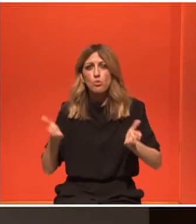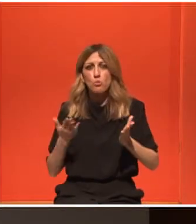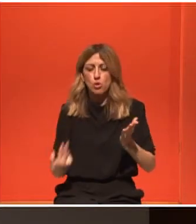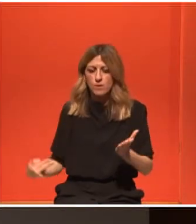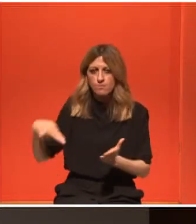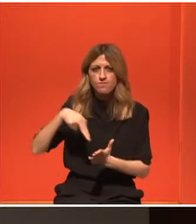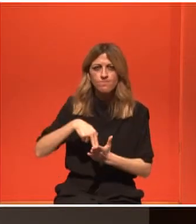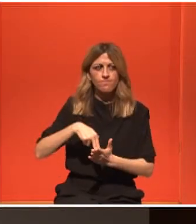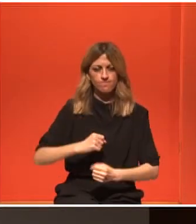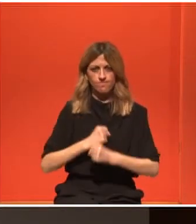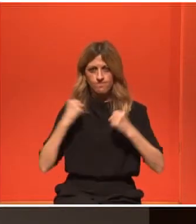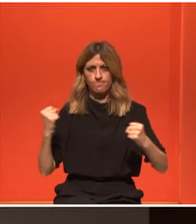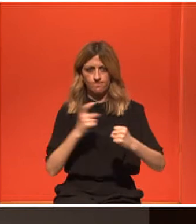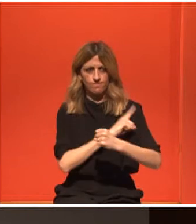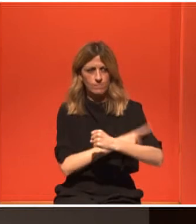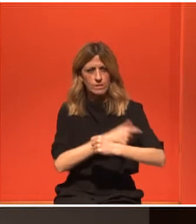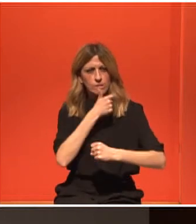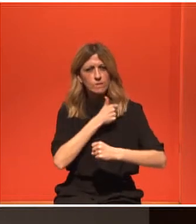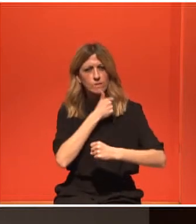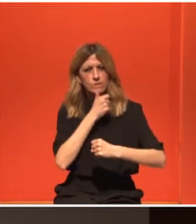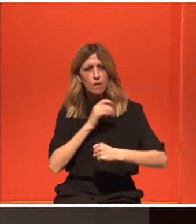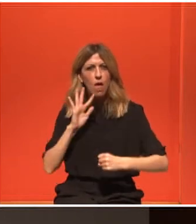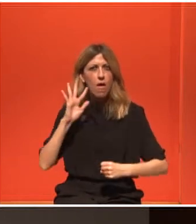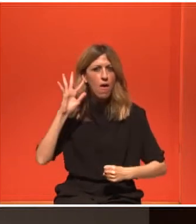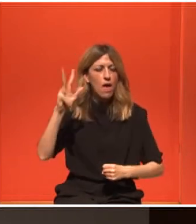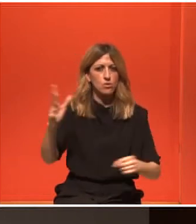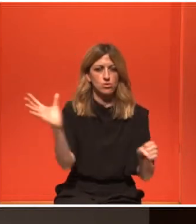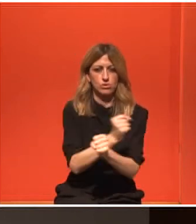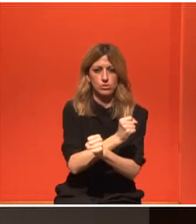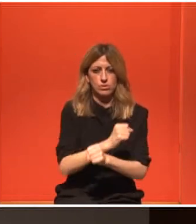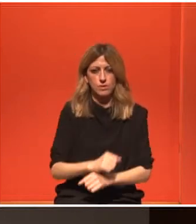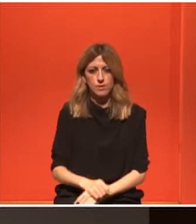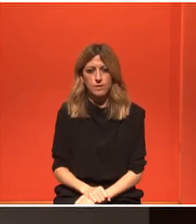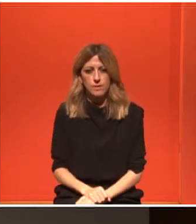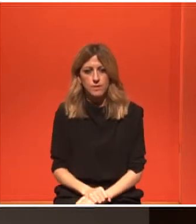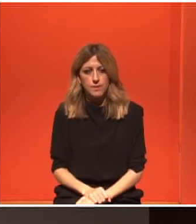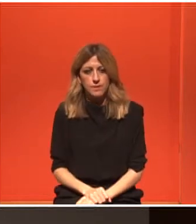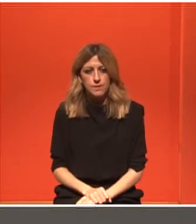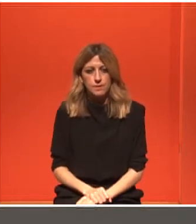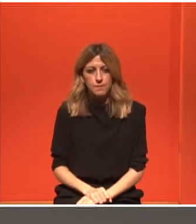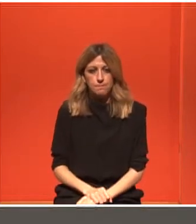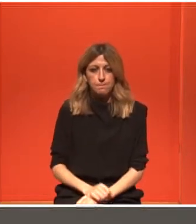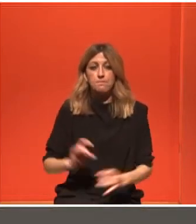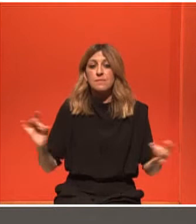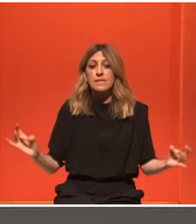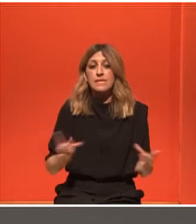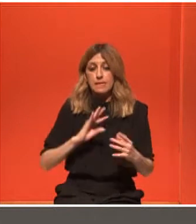φτάσει όσο καλύτερα στο τέλος. Καταρχήν, κάποιος που έχει κάτι τέτοιο, μια τέτοια διάγνωση,